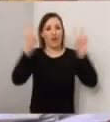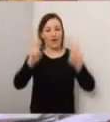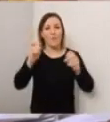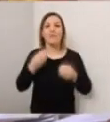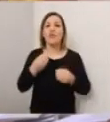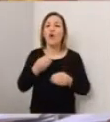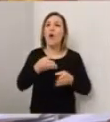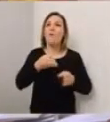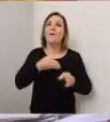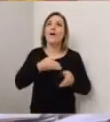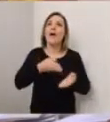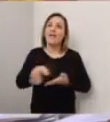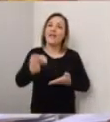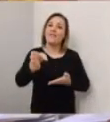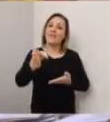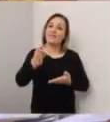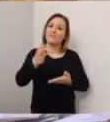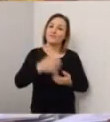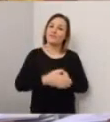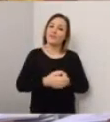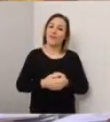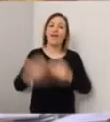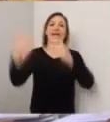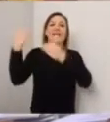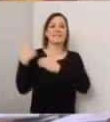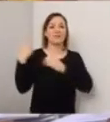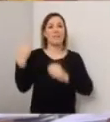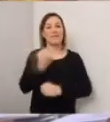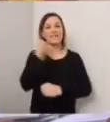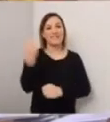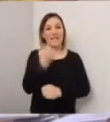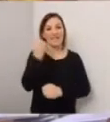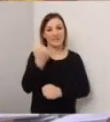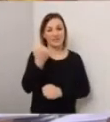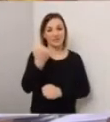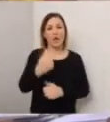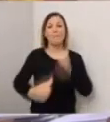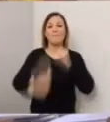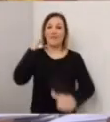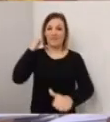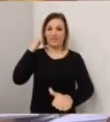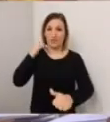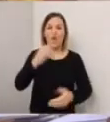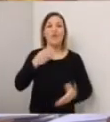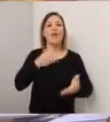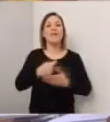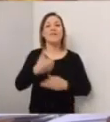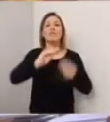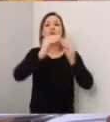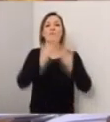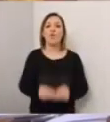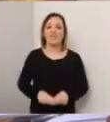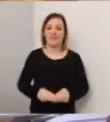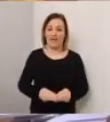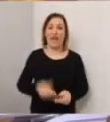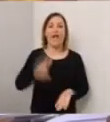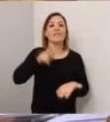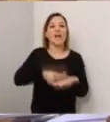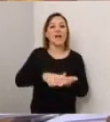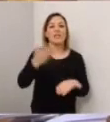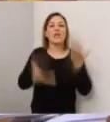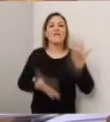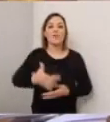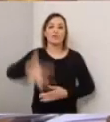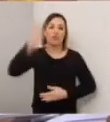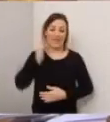responsabile servizio di prevenzione e attraverso una modifica del decreto di valutazione dei rischi. Noi al Comune